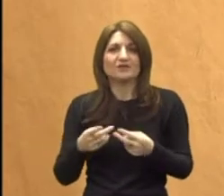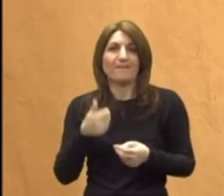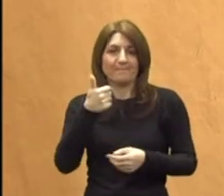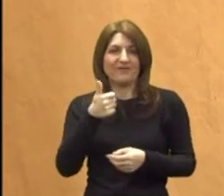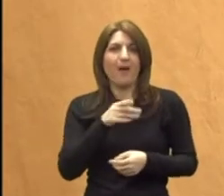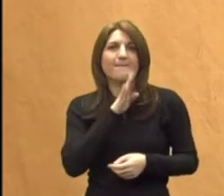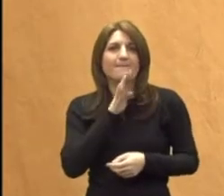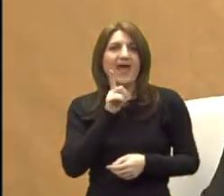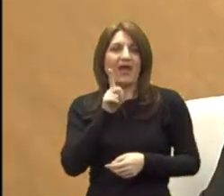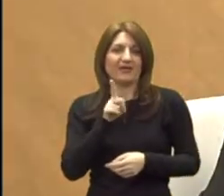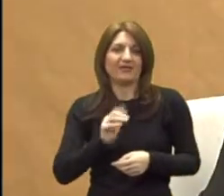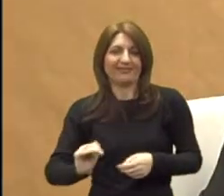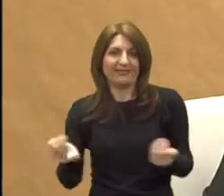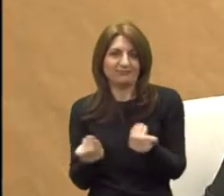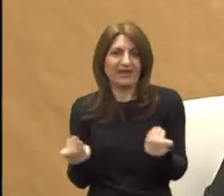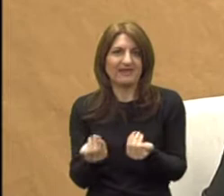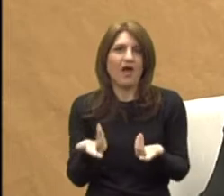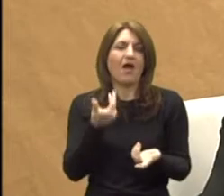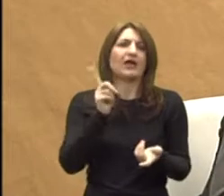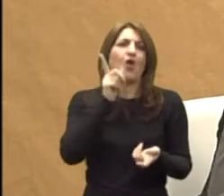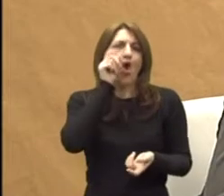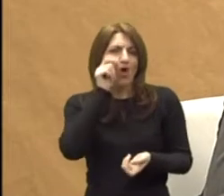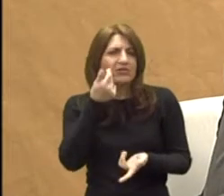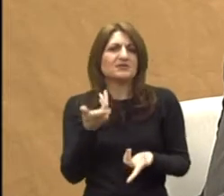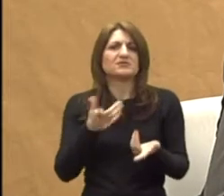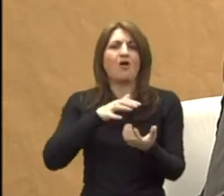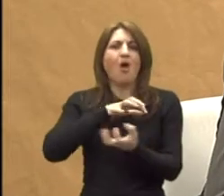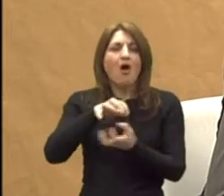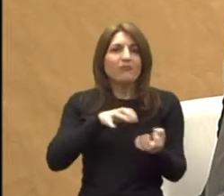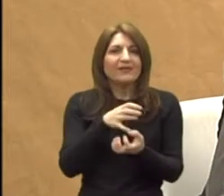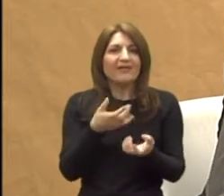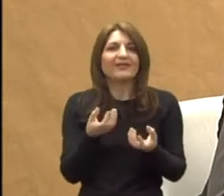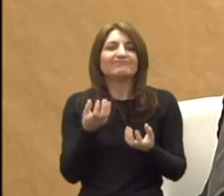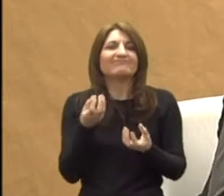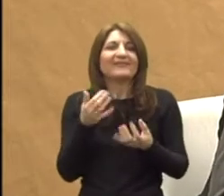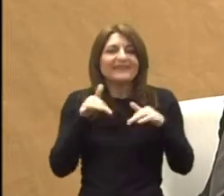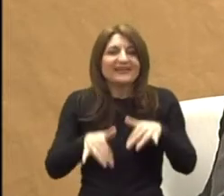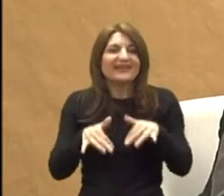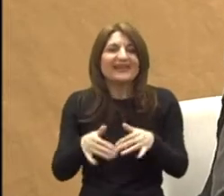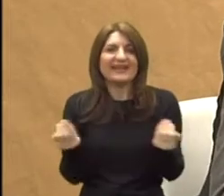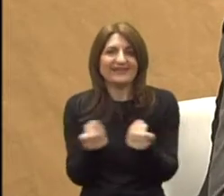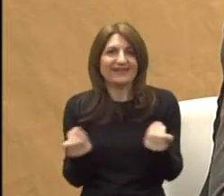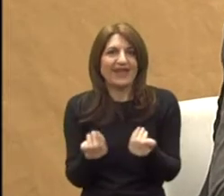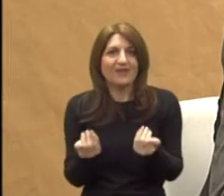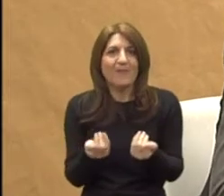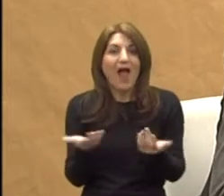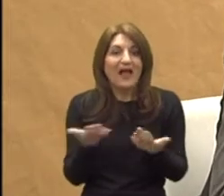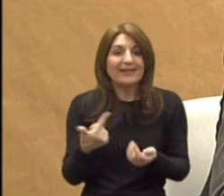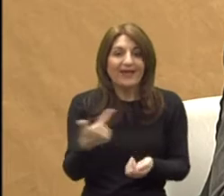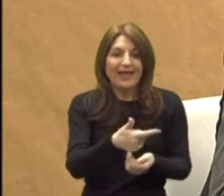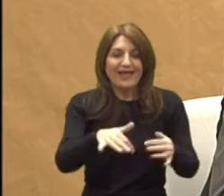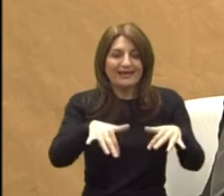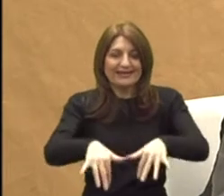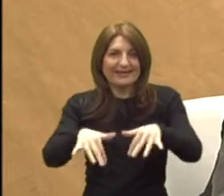majke i djeteta. I roditelja i djeteta, znači oca, majke i ostatka obitelji. Ali kroz igru djeca steću međusobnu socijalnu